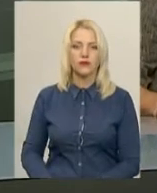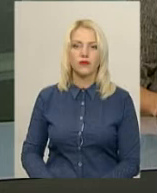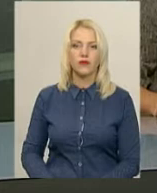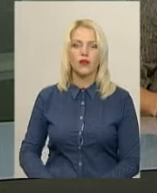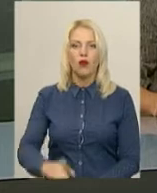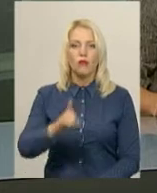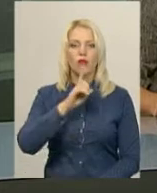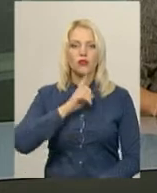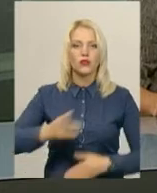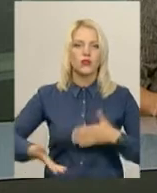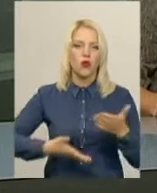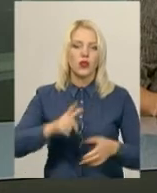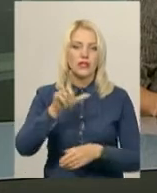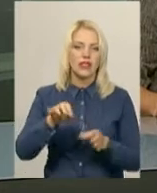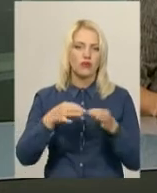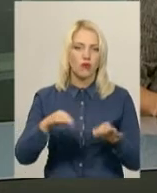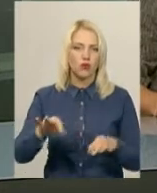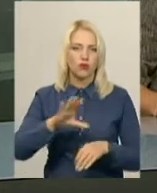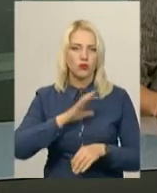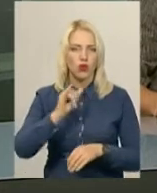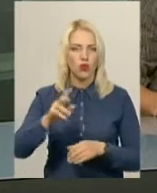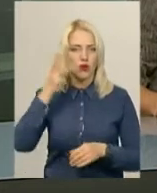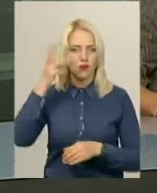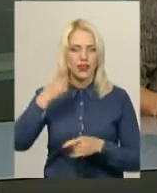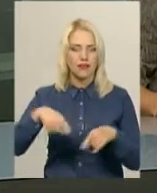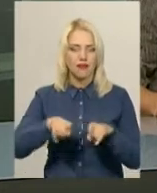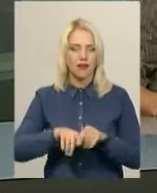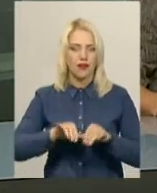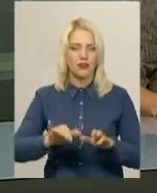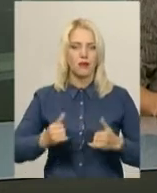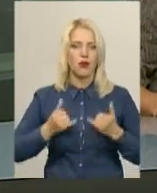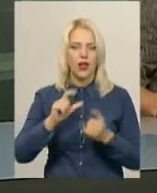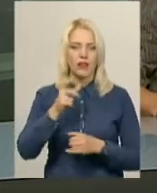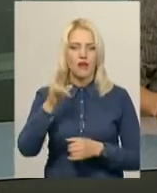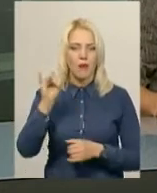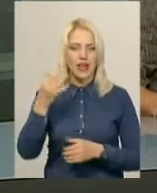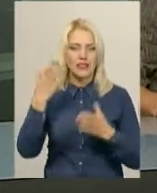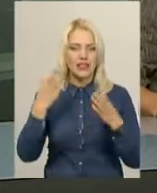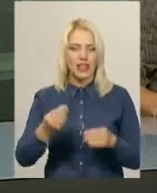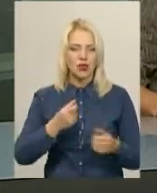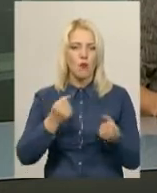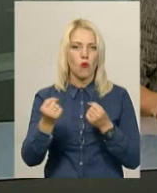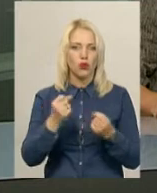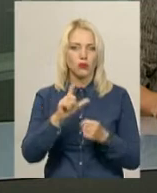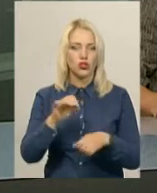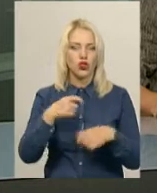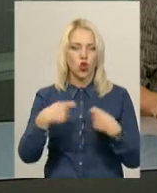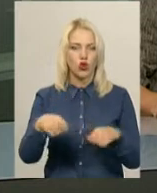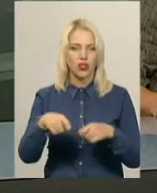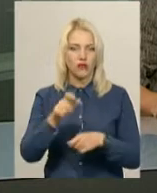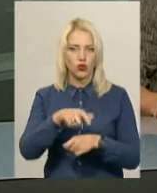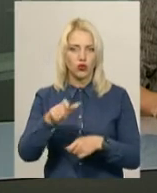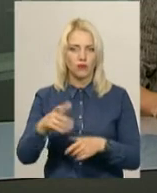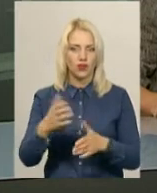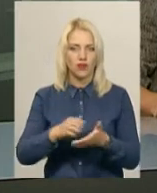Мовчазна хода за свободу відбулася в Хмельницькому. Акція приурочена Європейському дню боротьби з торгівлею людьми, який відзначають